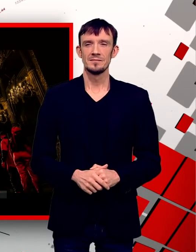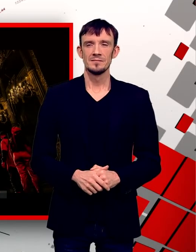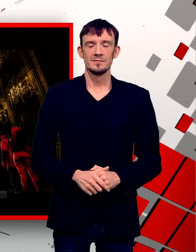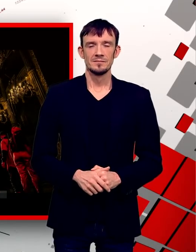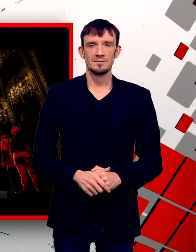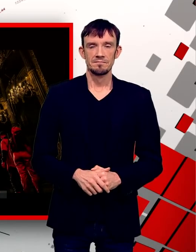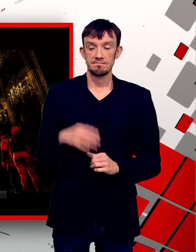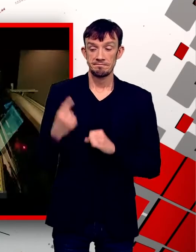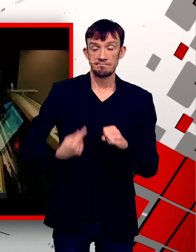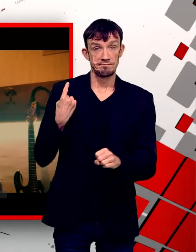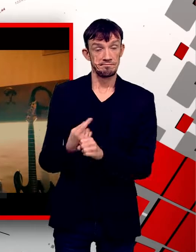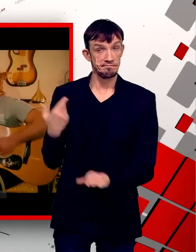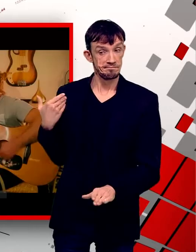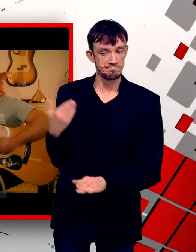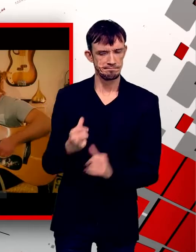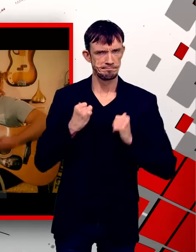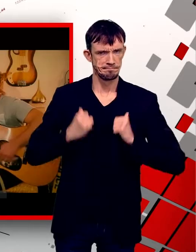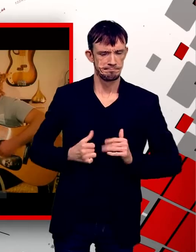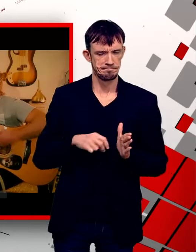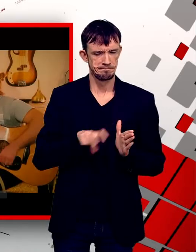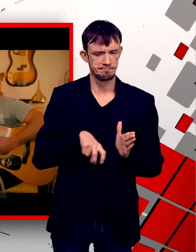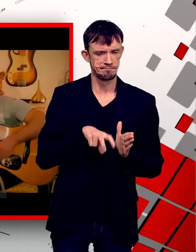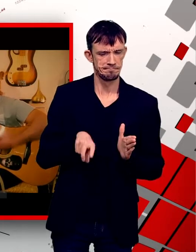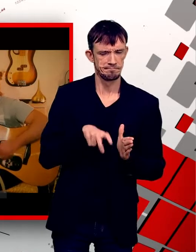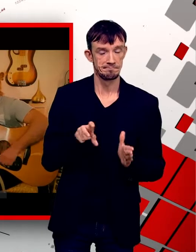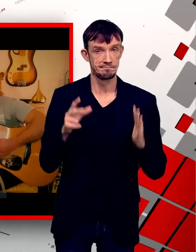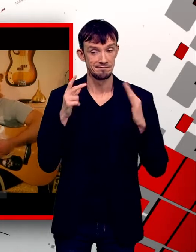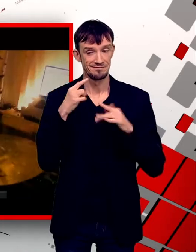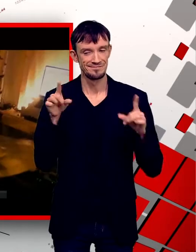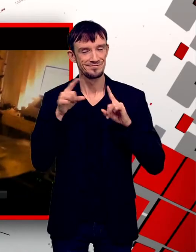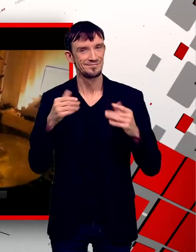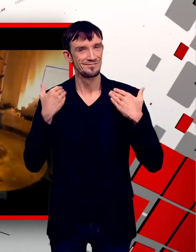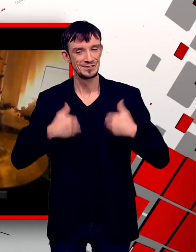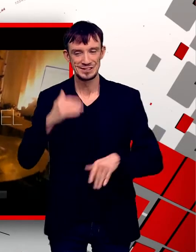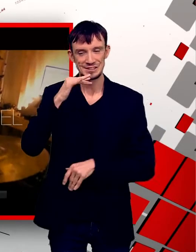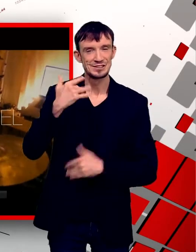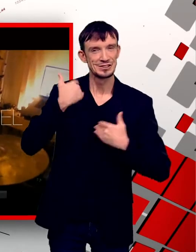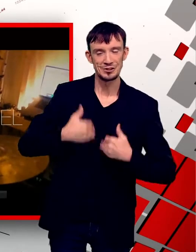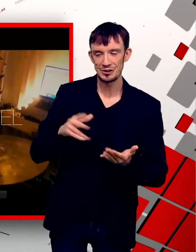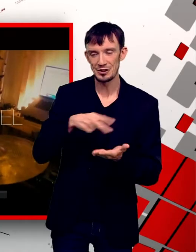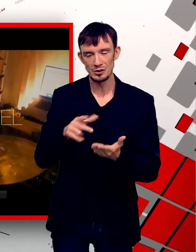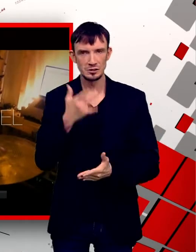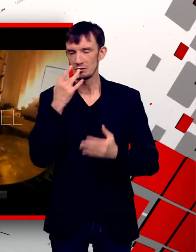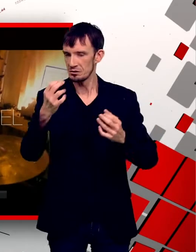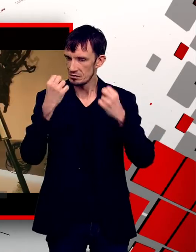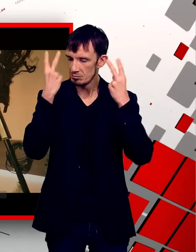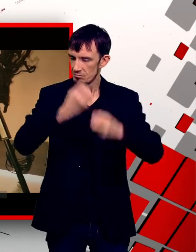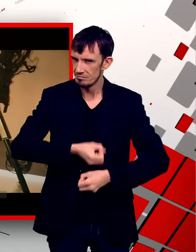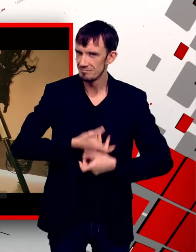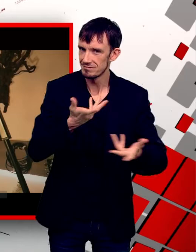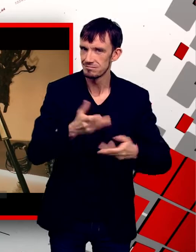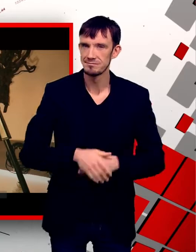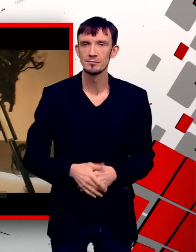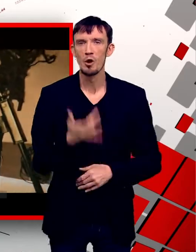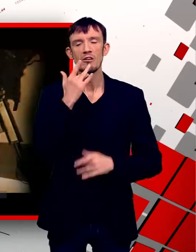Après un an de confinement forcé, ils ont envie de se libérer. Musiciens, chanteurs, danseurs, ils et elles veulent retrouver le